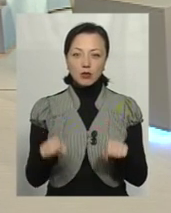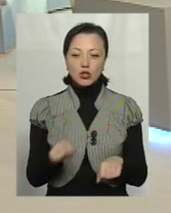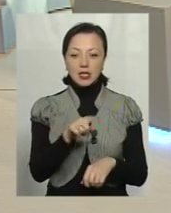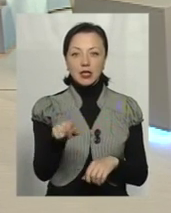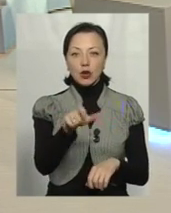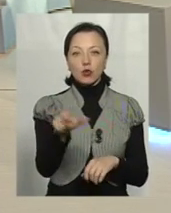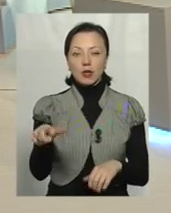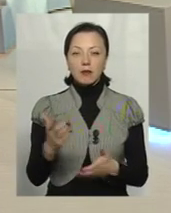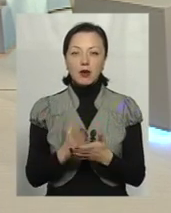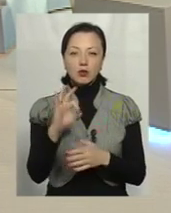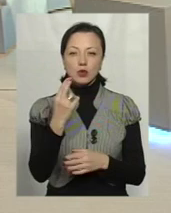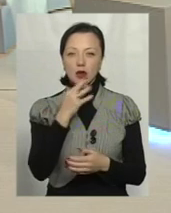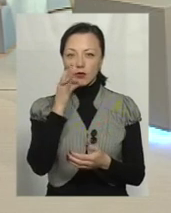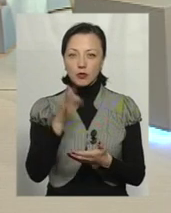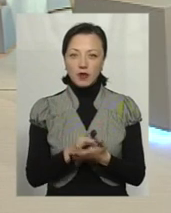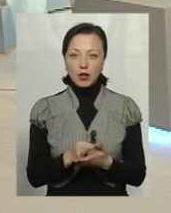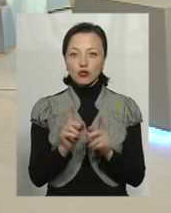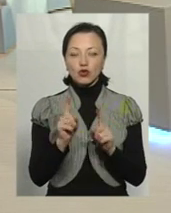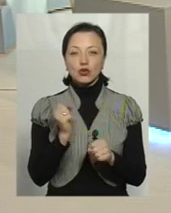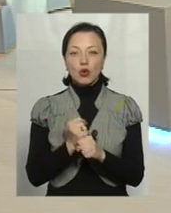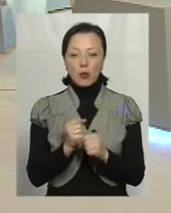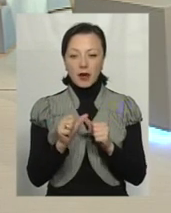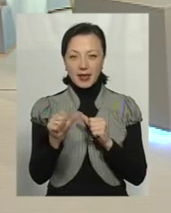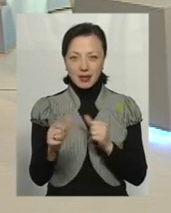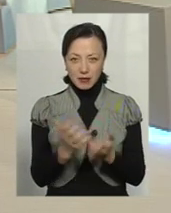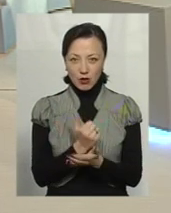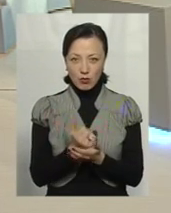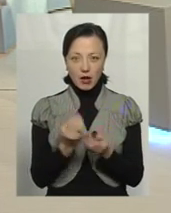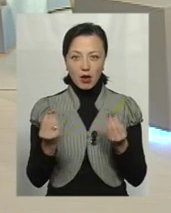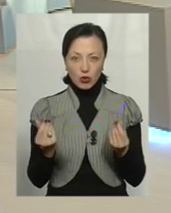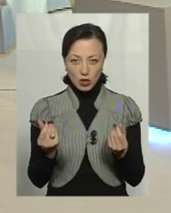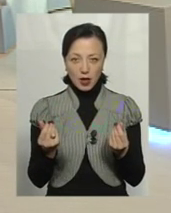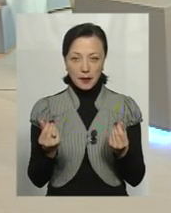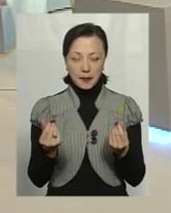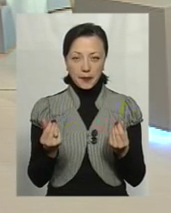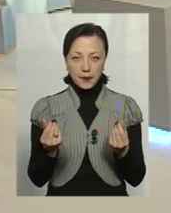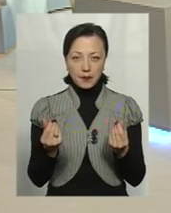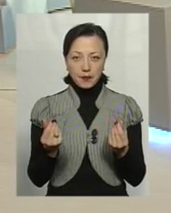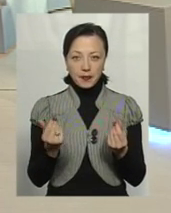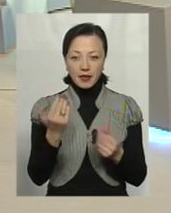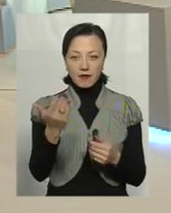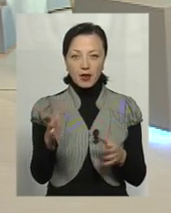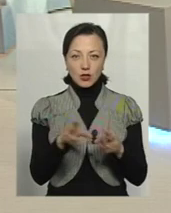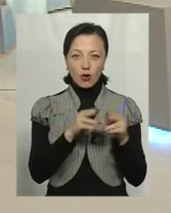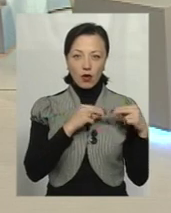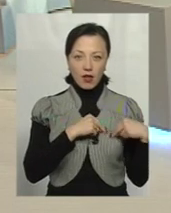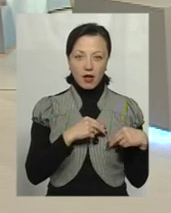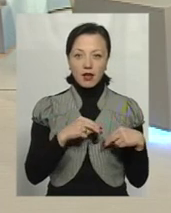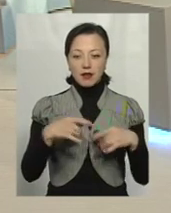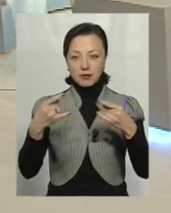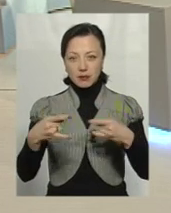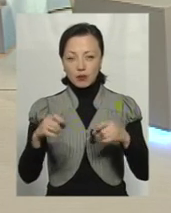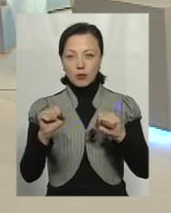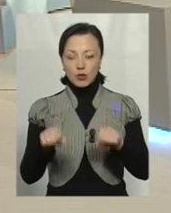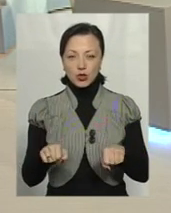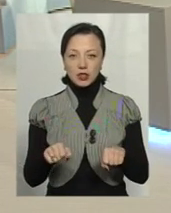людей, які мають соціальну відповідальність і щось роблять, крім заробляння грошей, ваші колеги, і ви в медіа можете